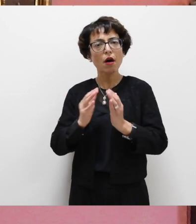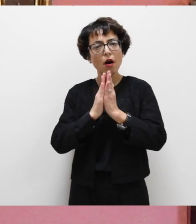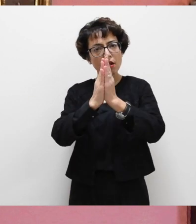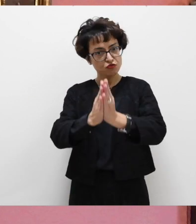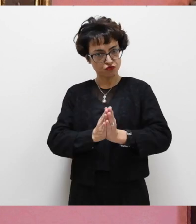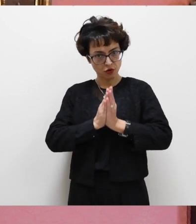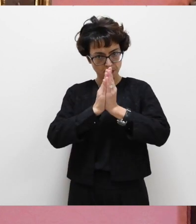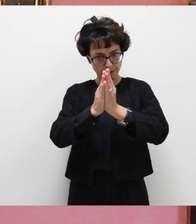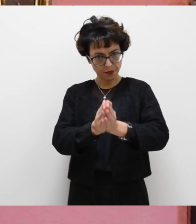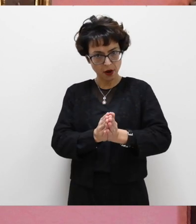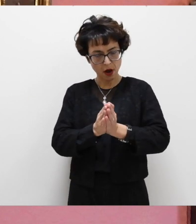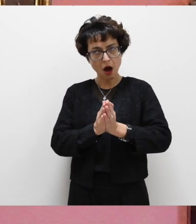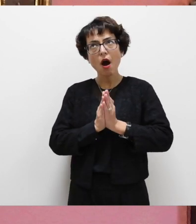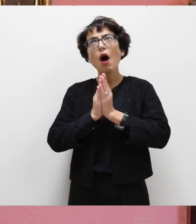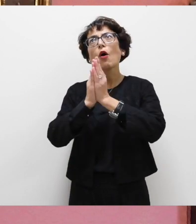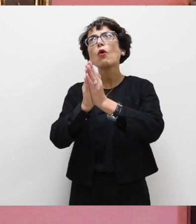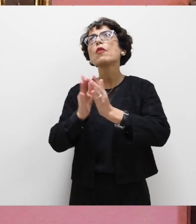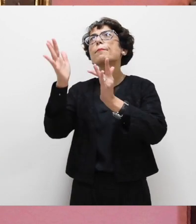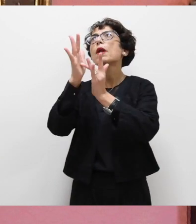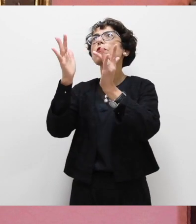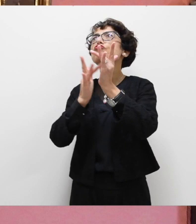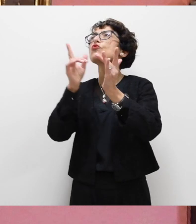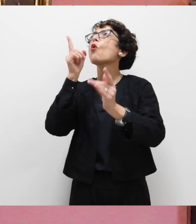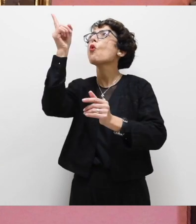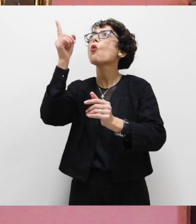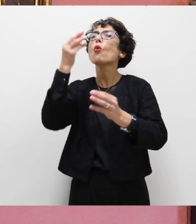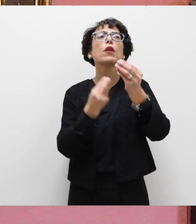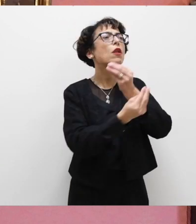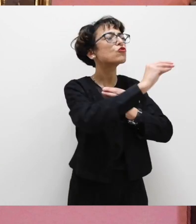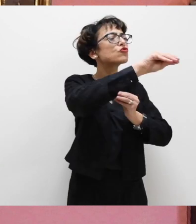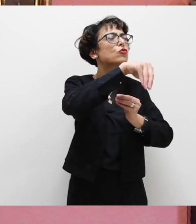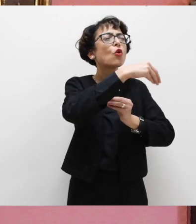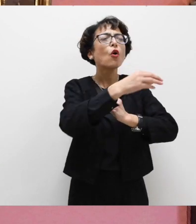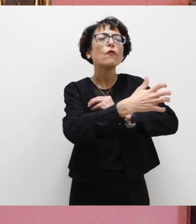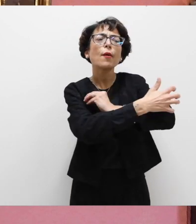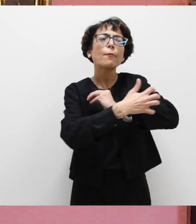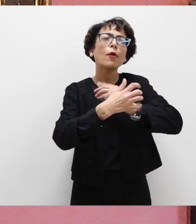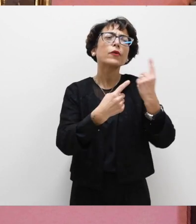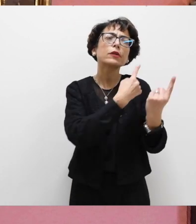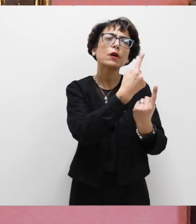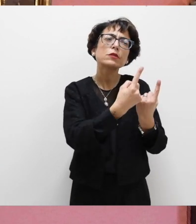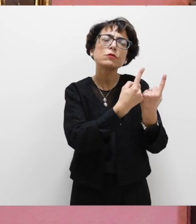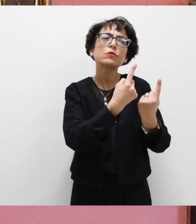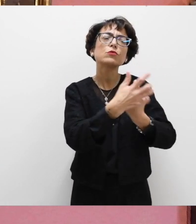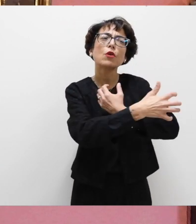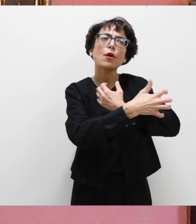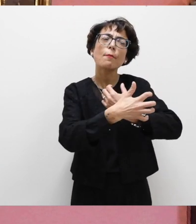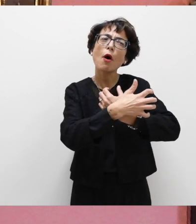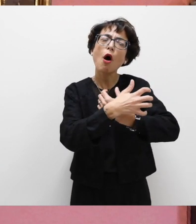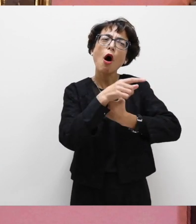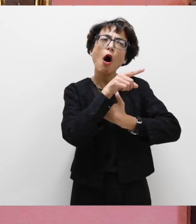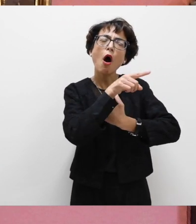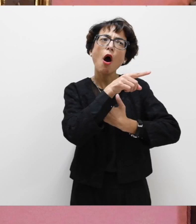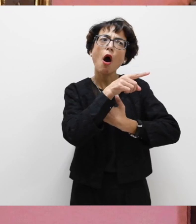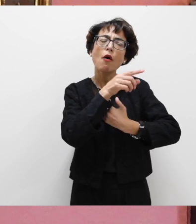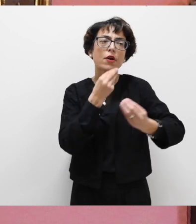Anche il Natale che celebriamo ci fa contemplare Gesù che nasce in un contesto di grande povertà, il che ci